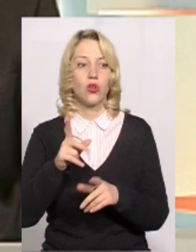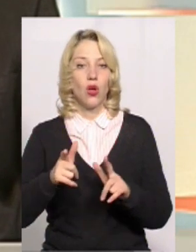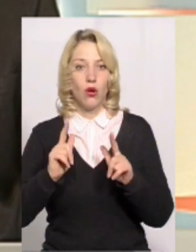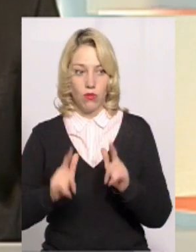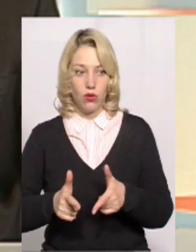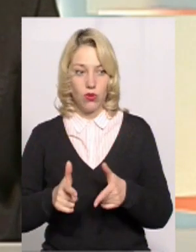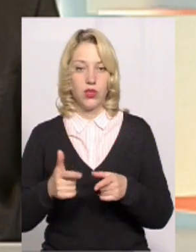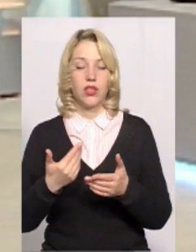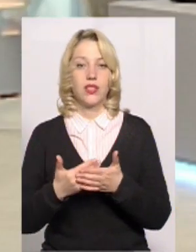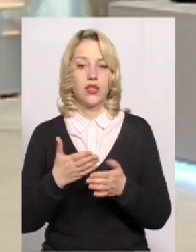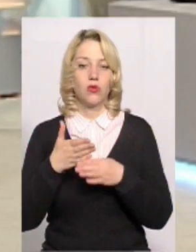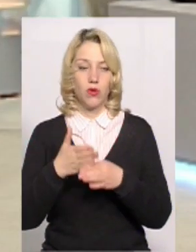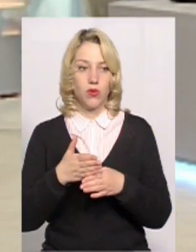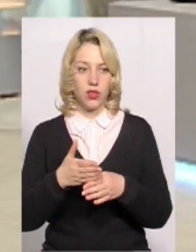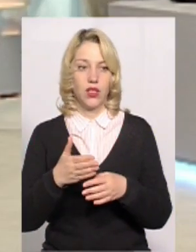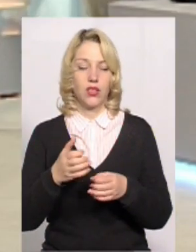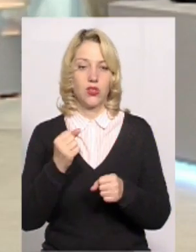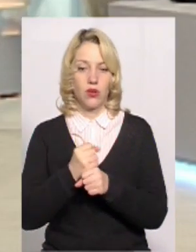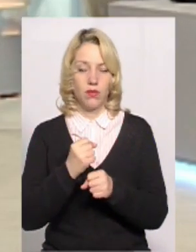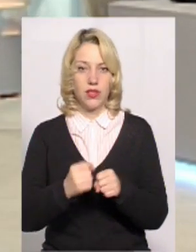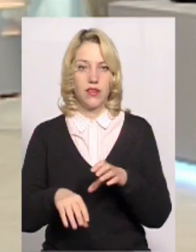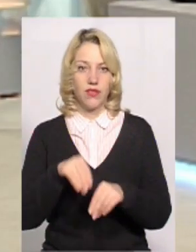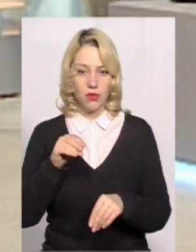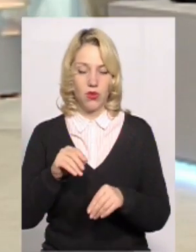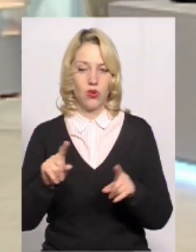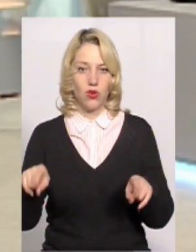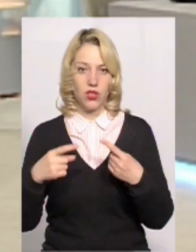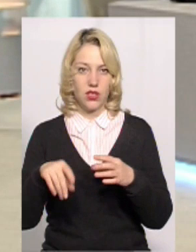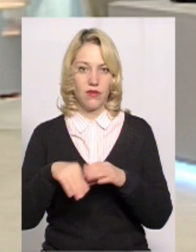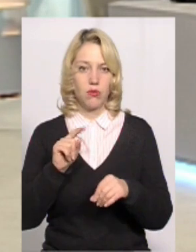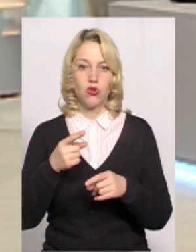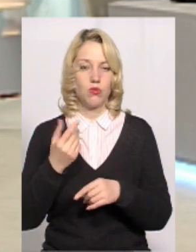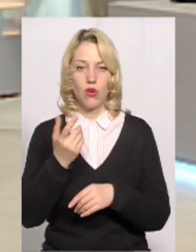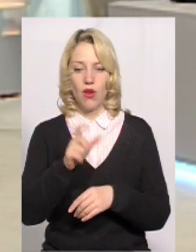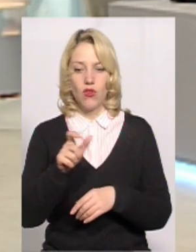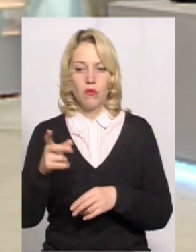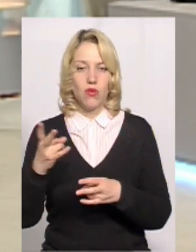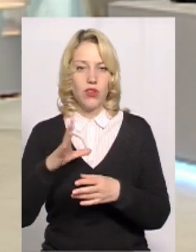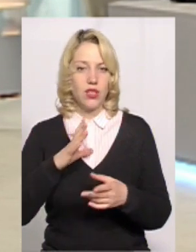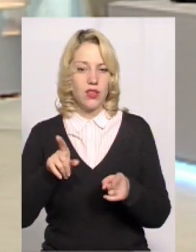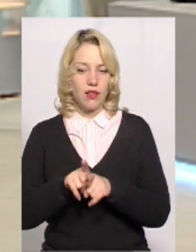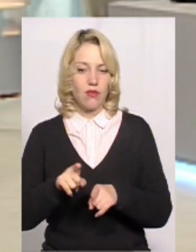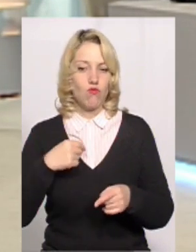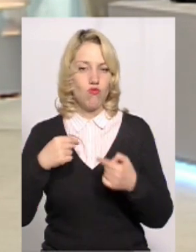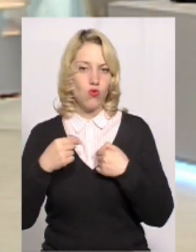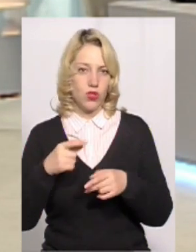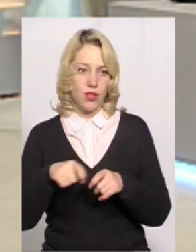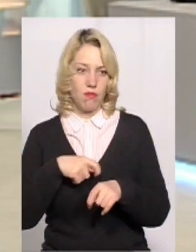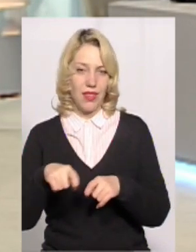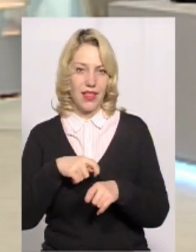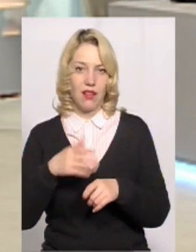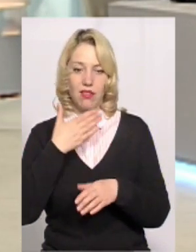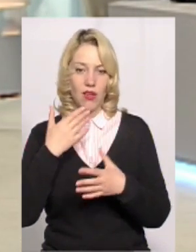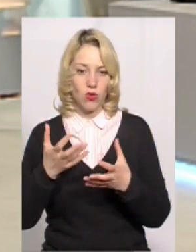погодилися, так, допомогти зробити вибори, організувати, чому вони мають так мучитися, і вони навіть матеріально